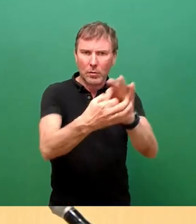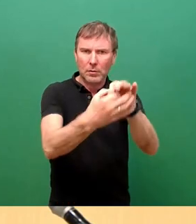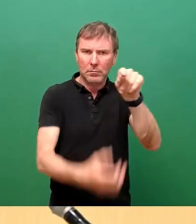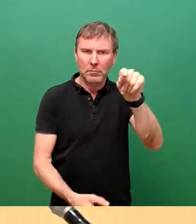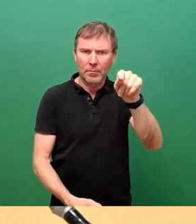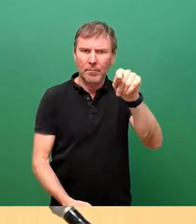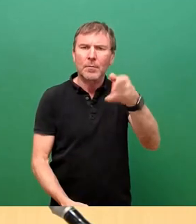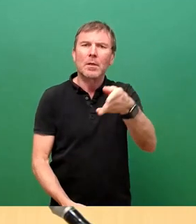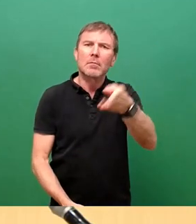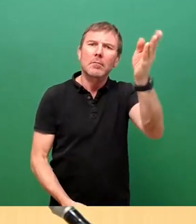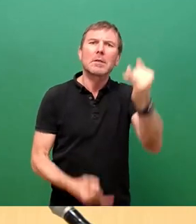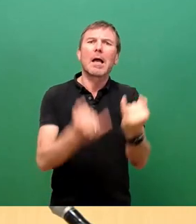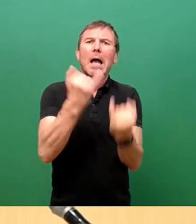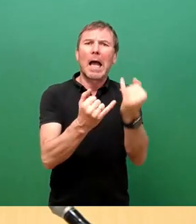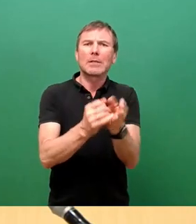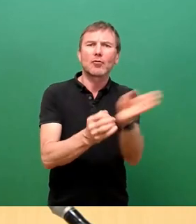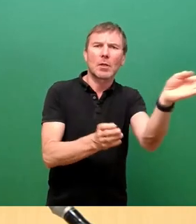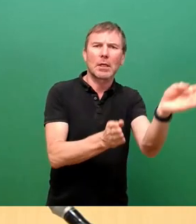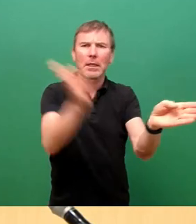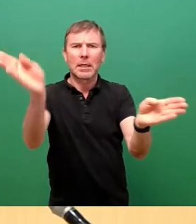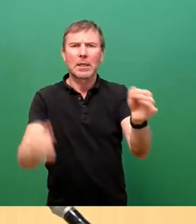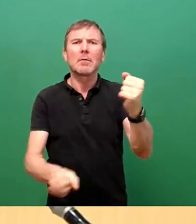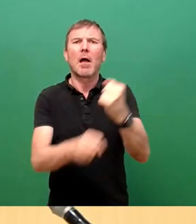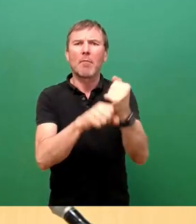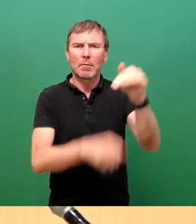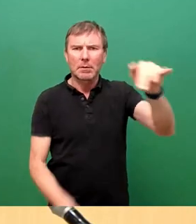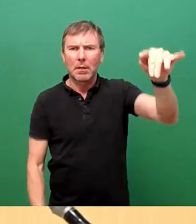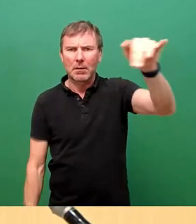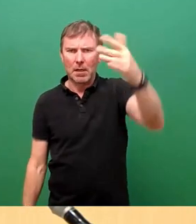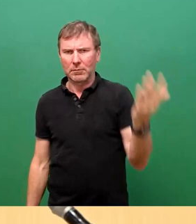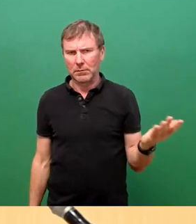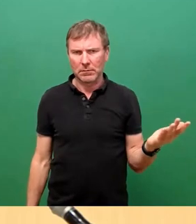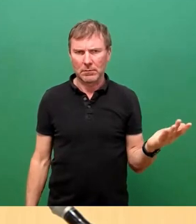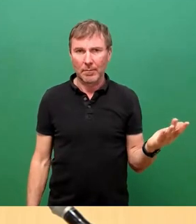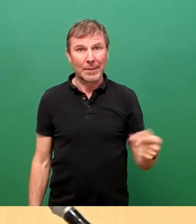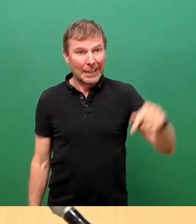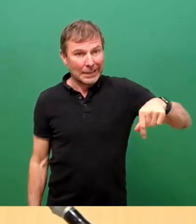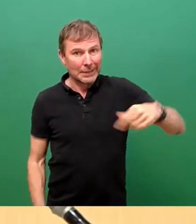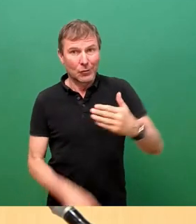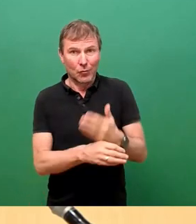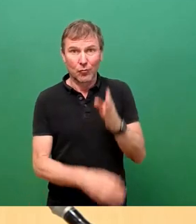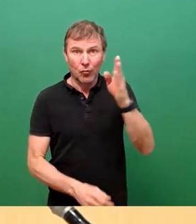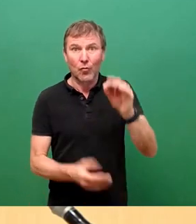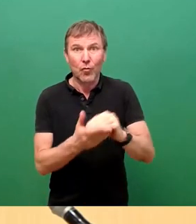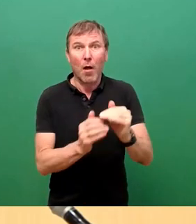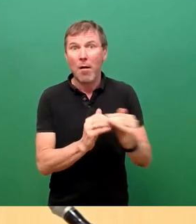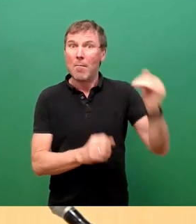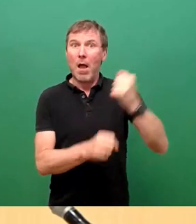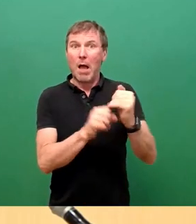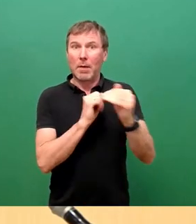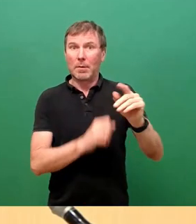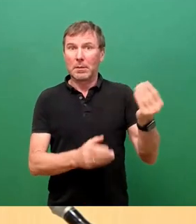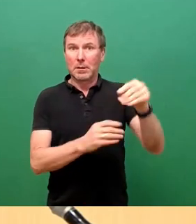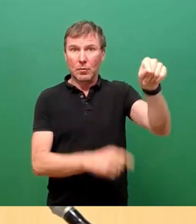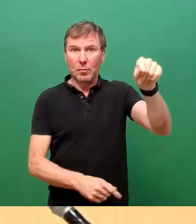Industrie, zu den Industriegebieten ist, wo die Arbeitsplätze dieser Stadt ja jetzt schon sind, in Zukunft wahrscheinlich noch mehr dazukommen. Das ist der spannende